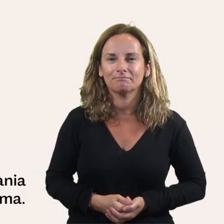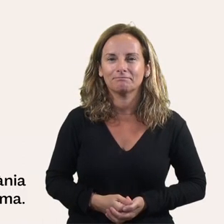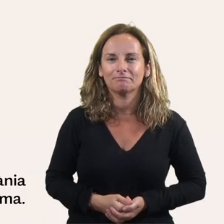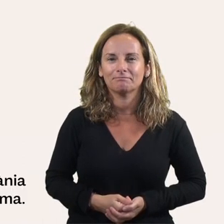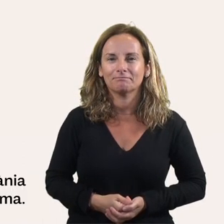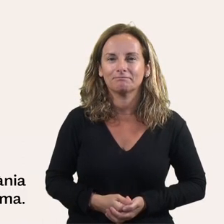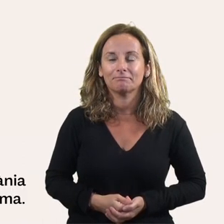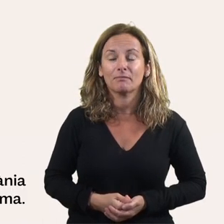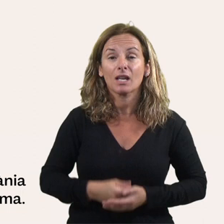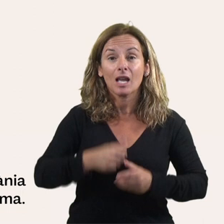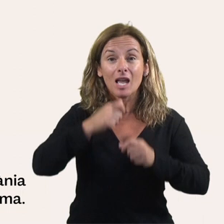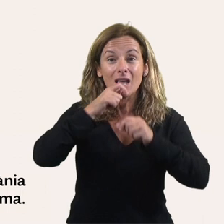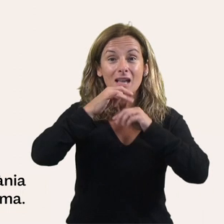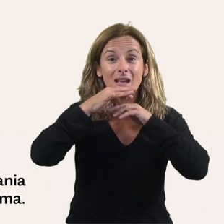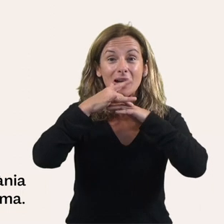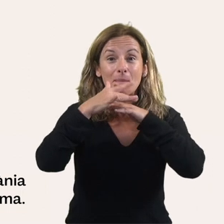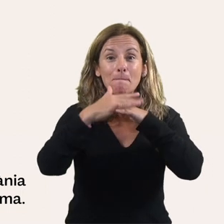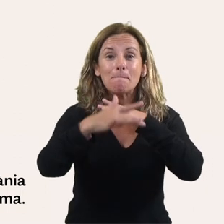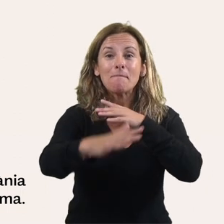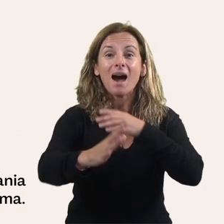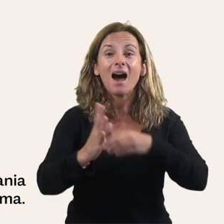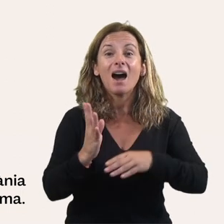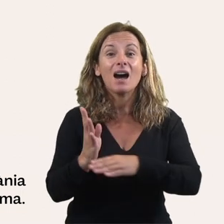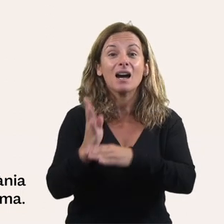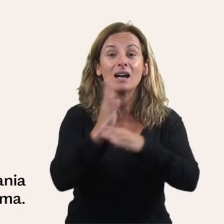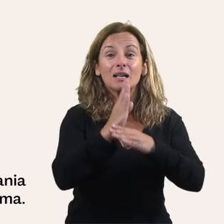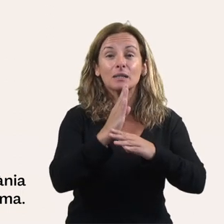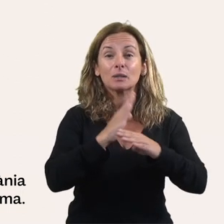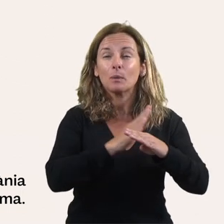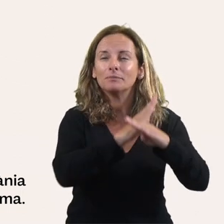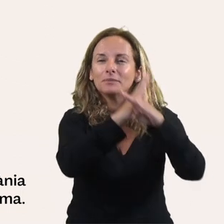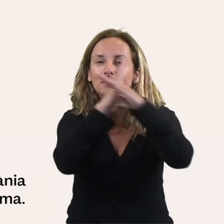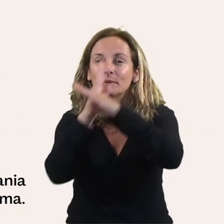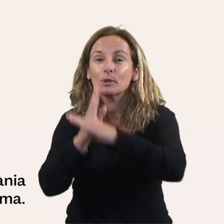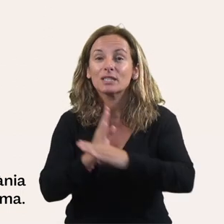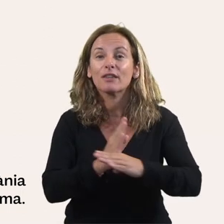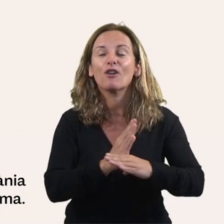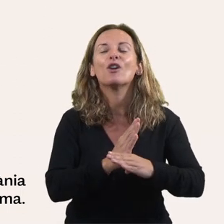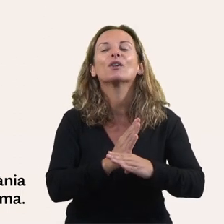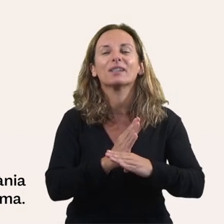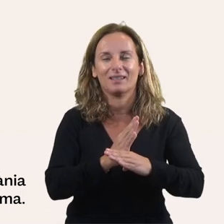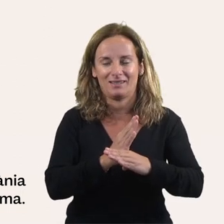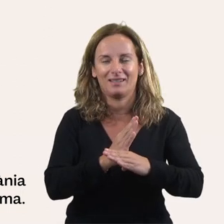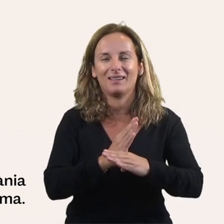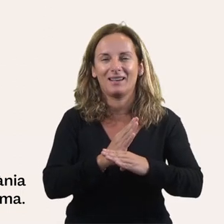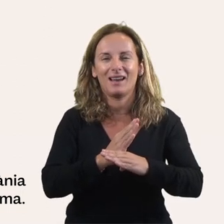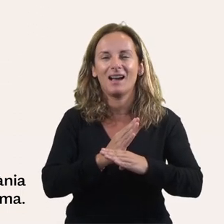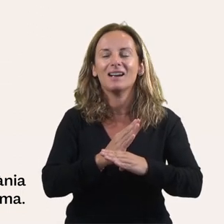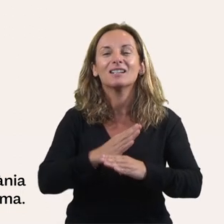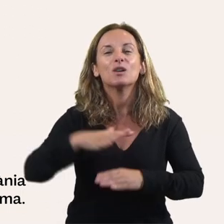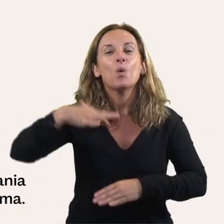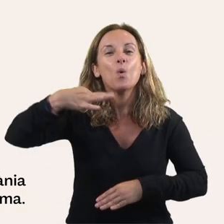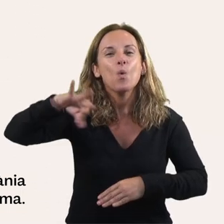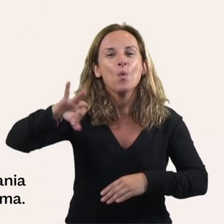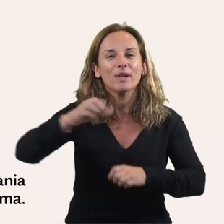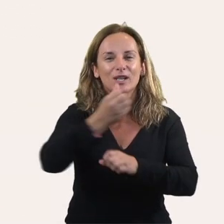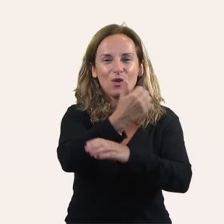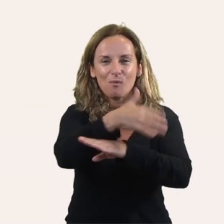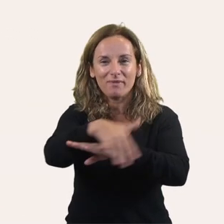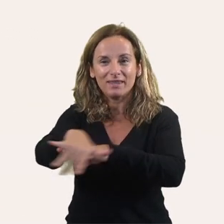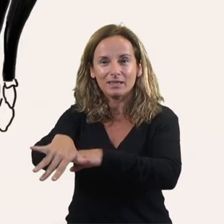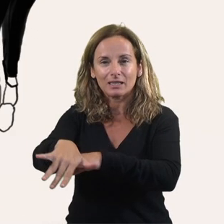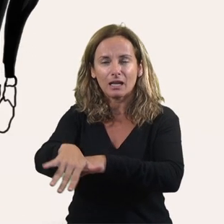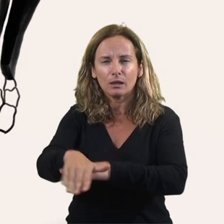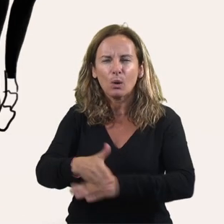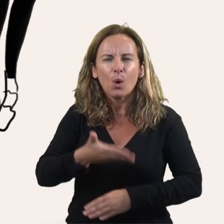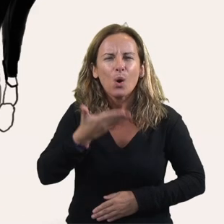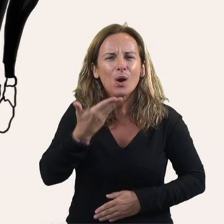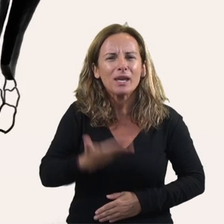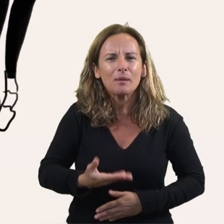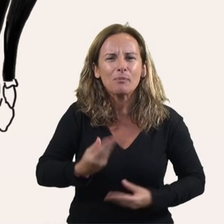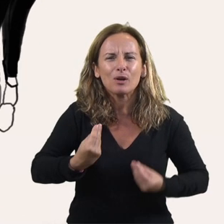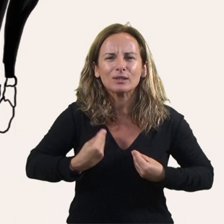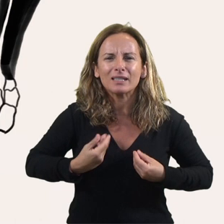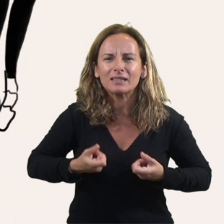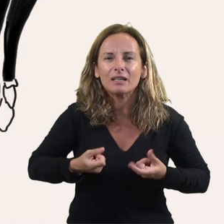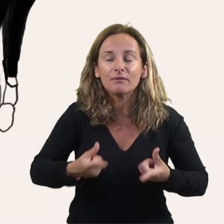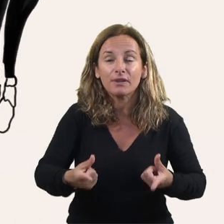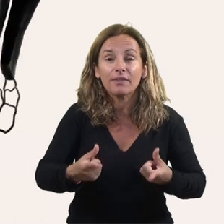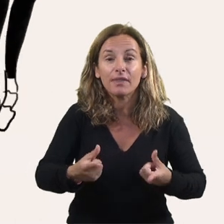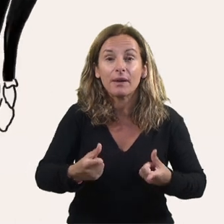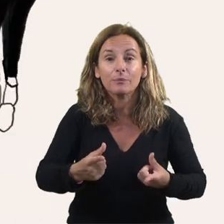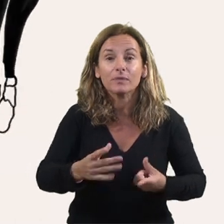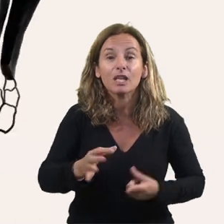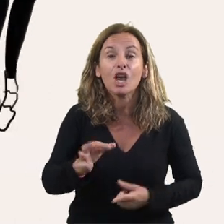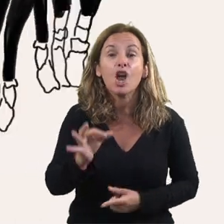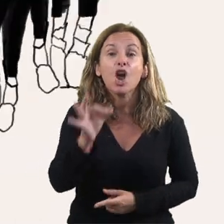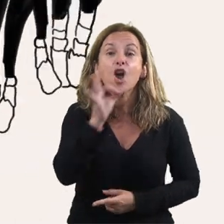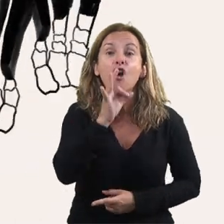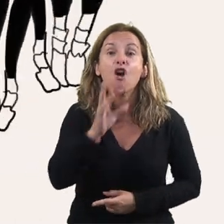La posidònia és exclusiva de la mà mediterrània i té una importància fonamental en l'ecosistema. Viva és el pulmó de